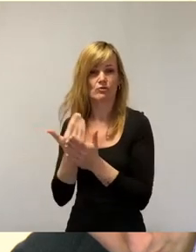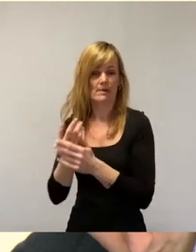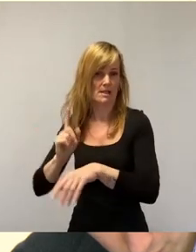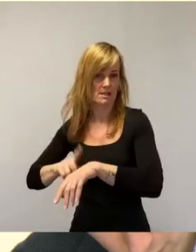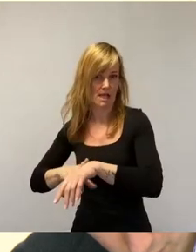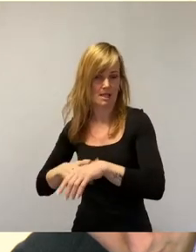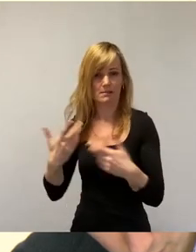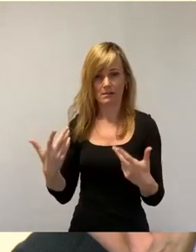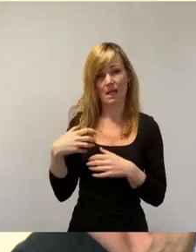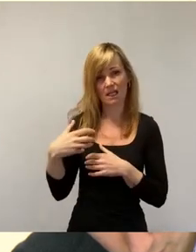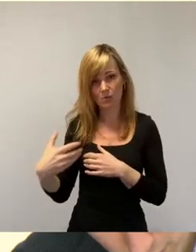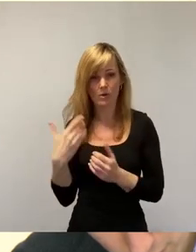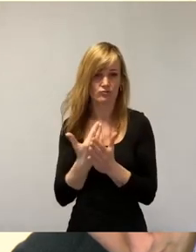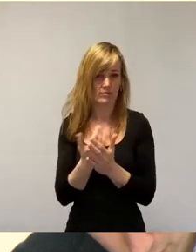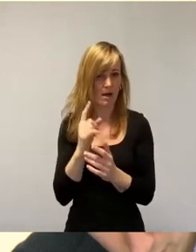ich denke,